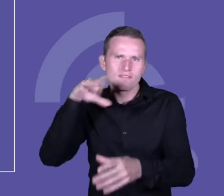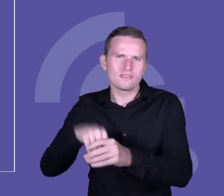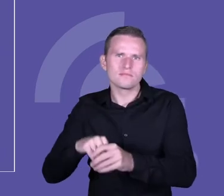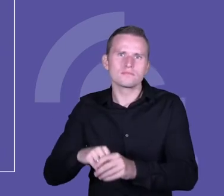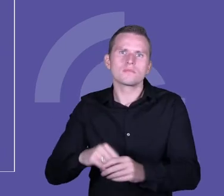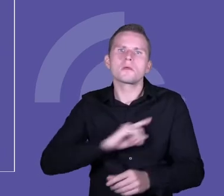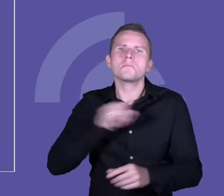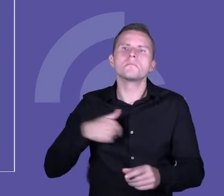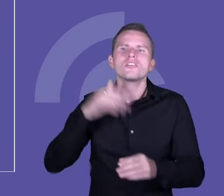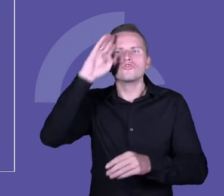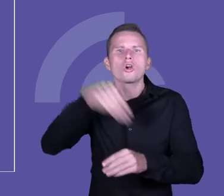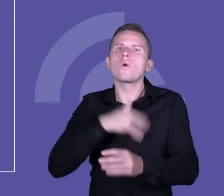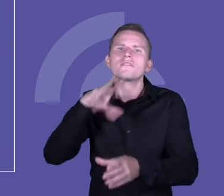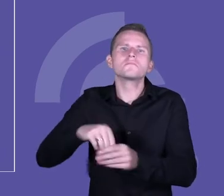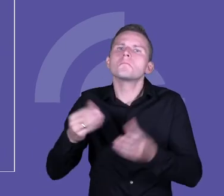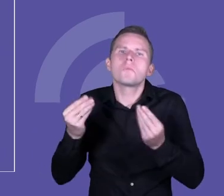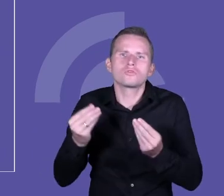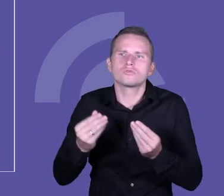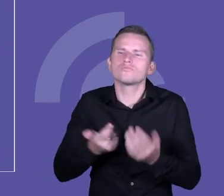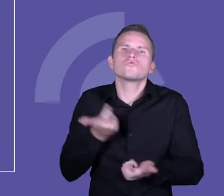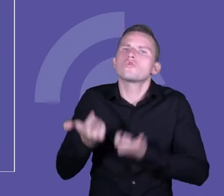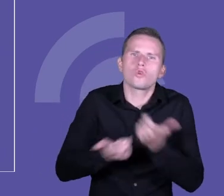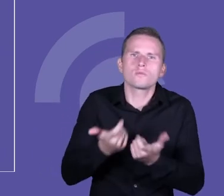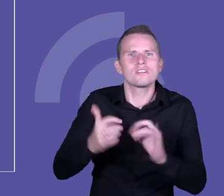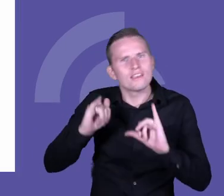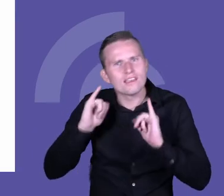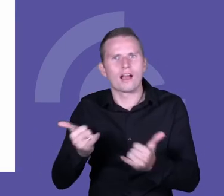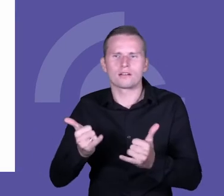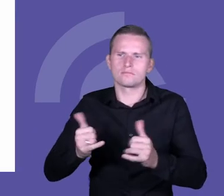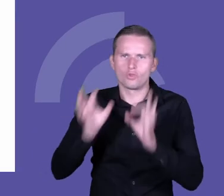razem zrobić? Jak możemy tworzyć dobrą edukację?